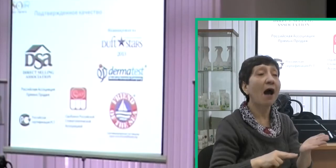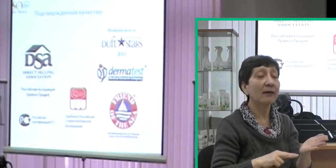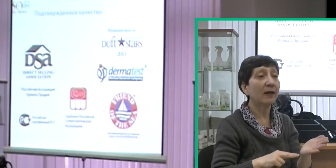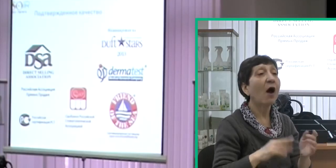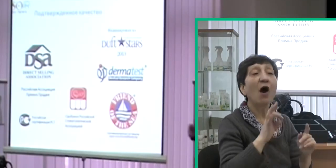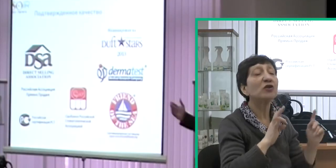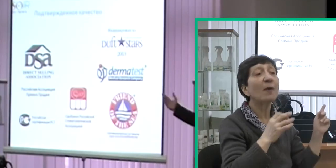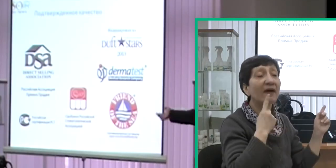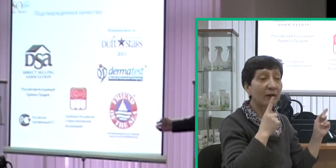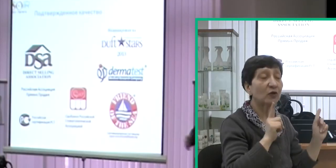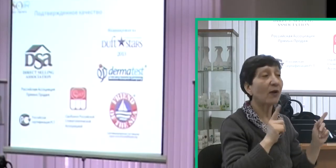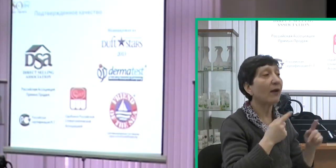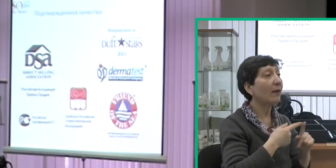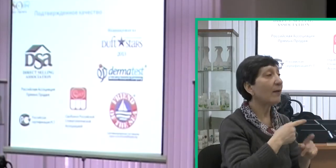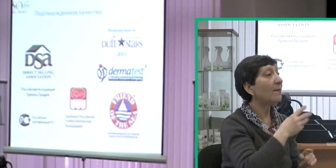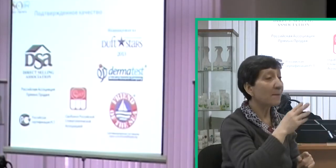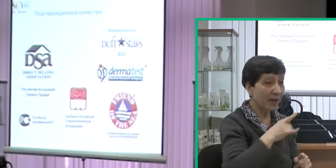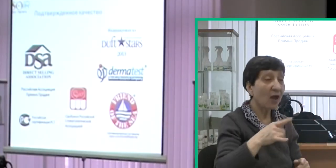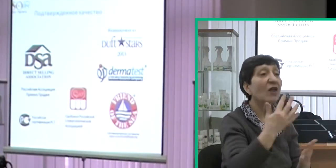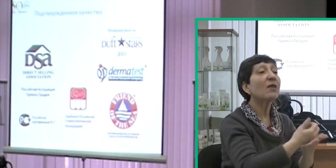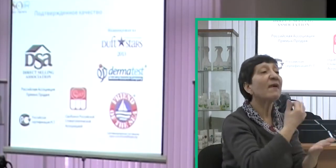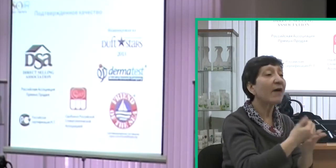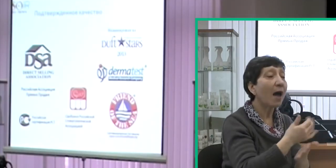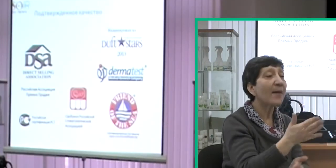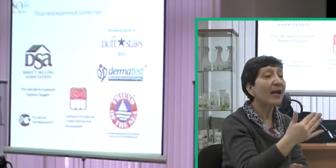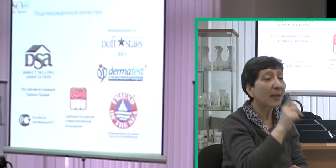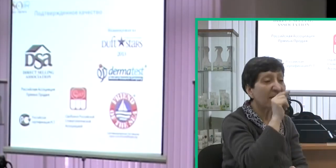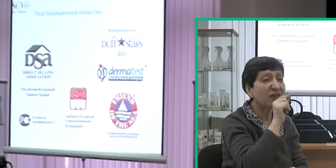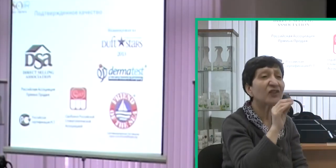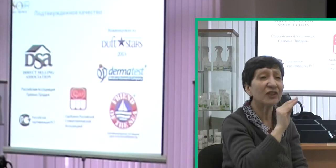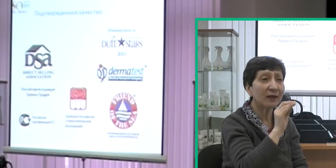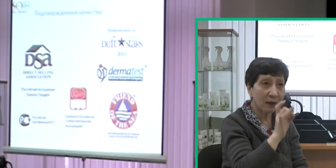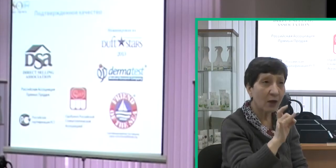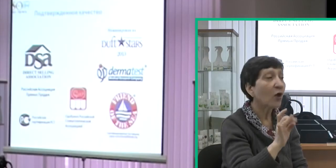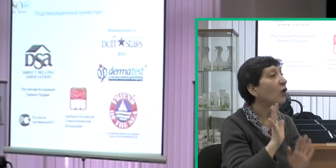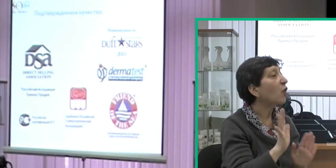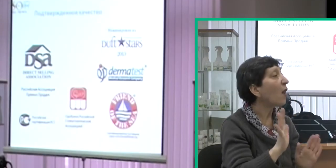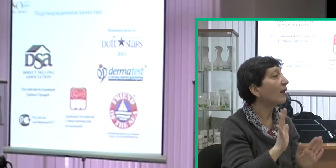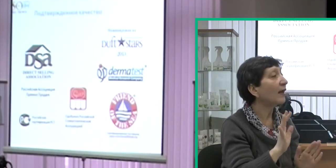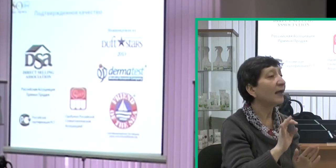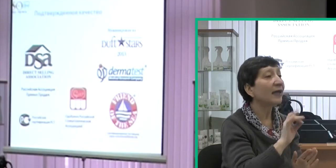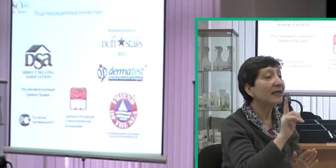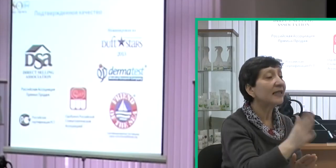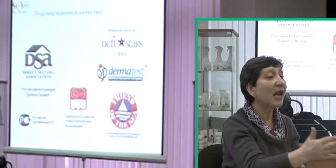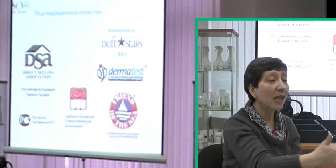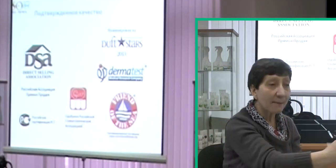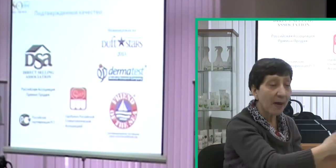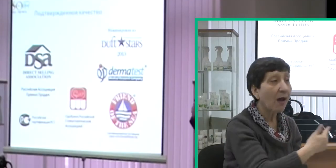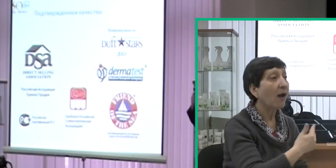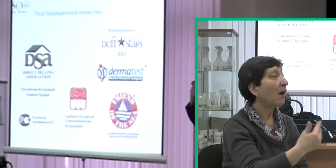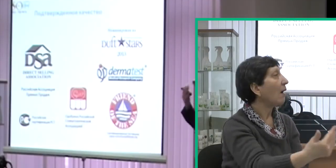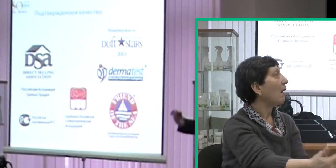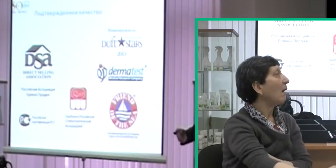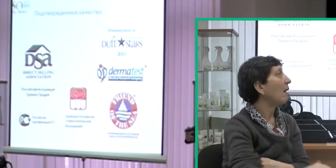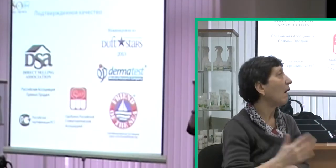сертификатом. Это говорит в частности о том, что мы добываем рыбий жир только из рыб,